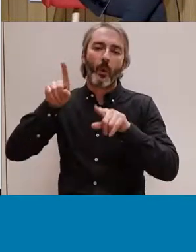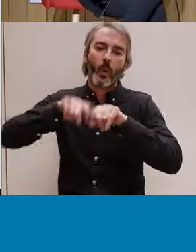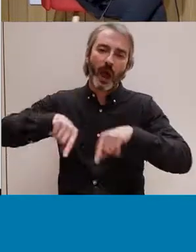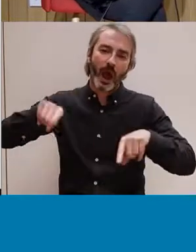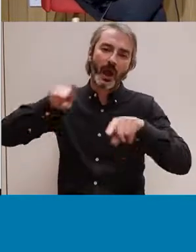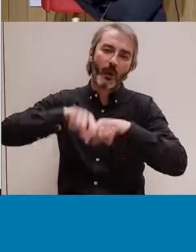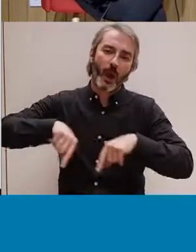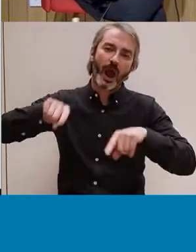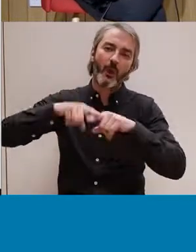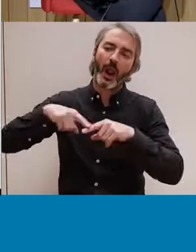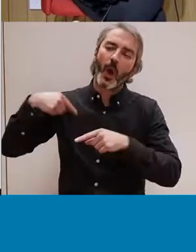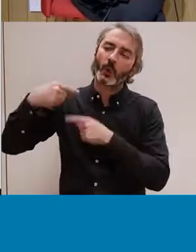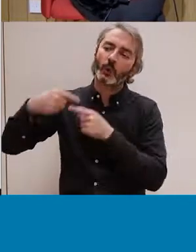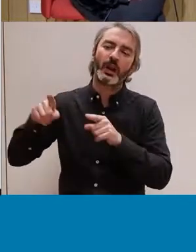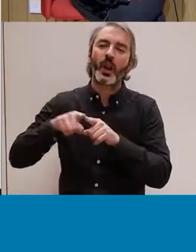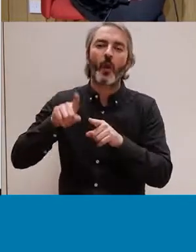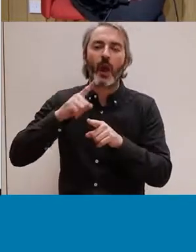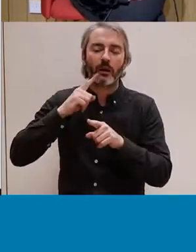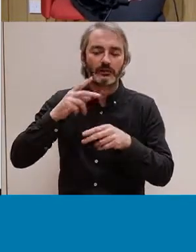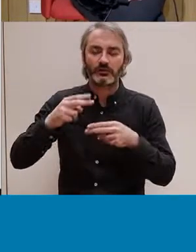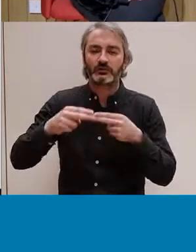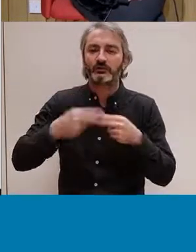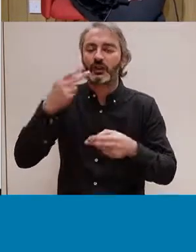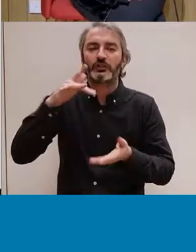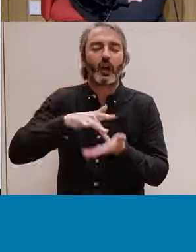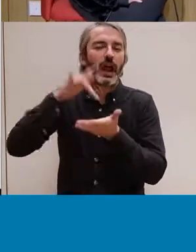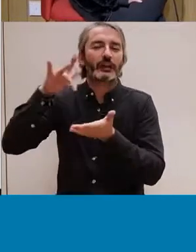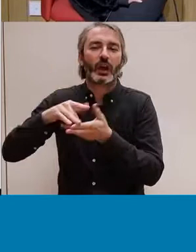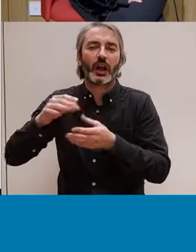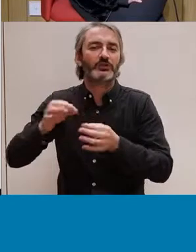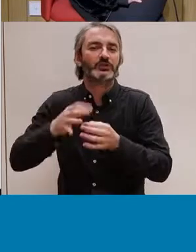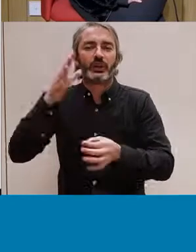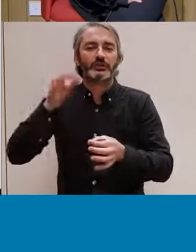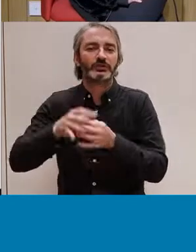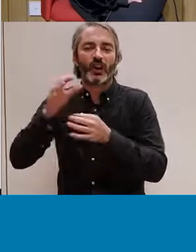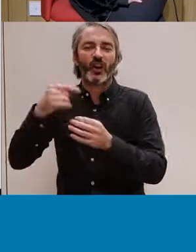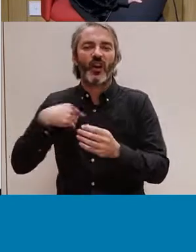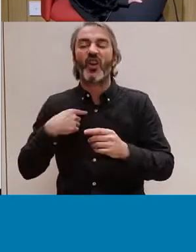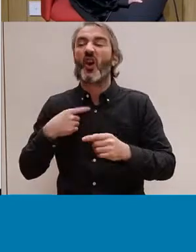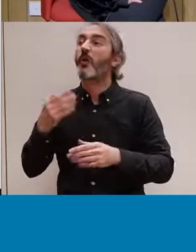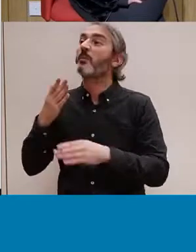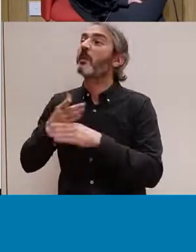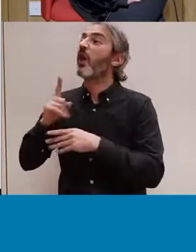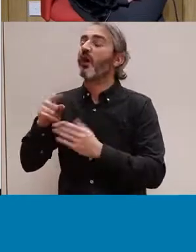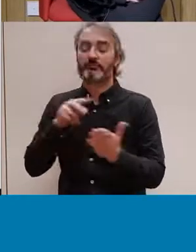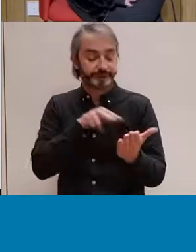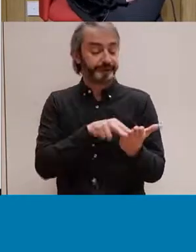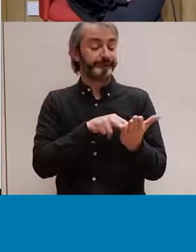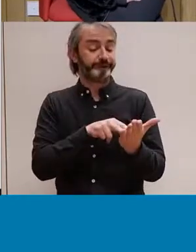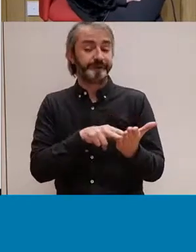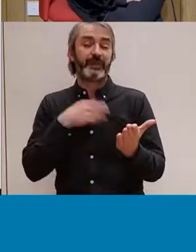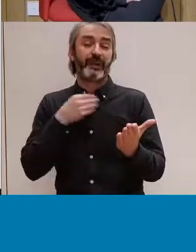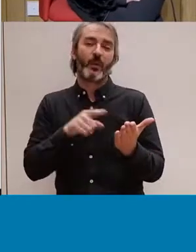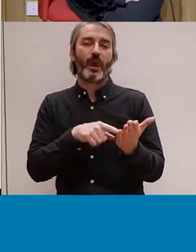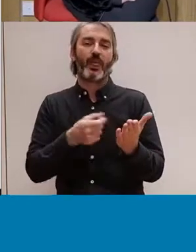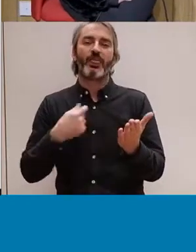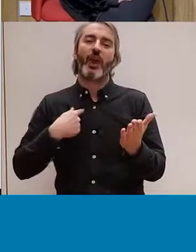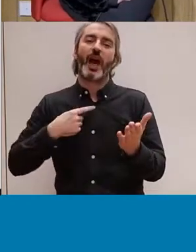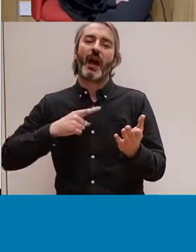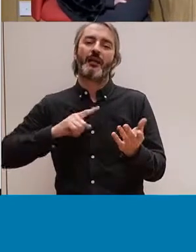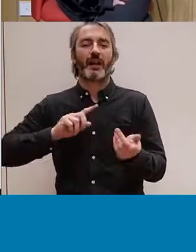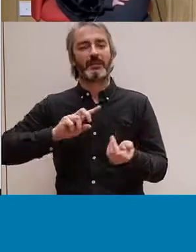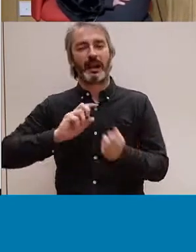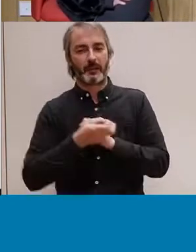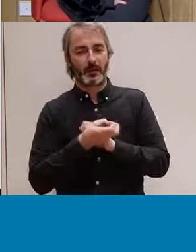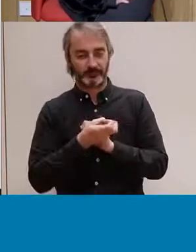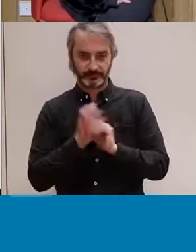vagin sortint cartes a l'atzar i potser plantejar-te coses que tu de normal no faries. I aquesta és l'opció 1. L'opció